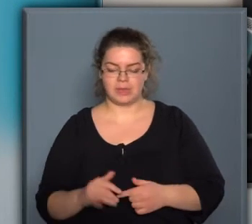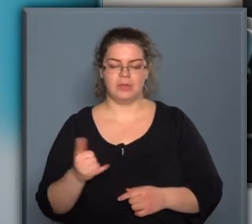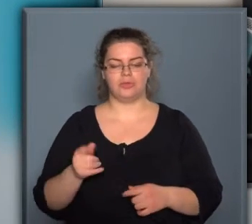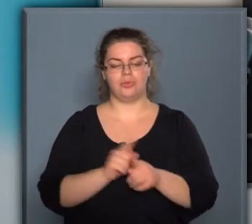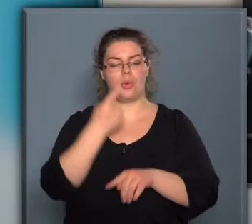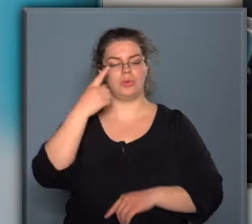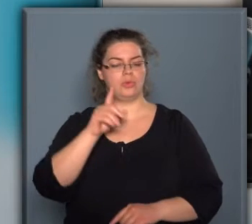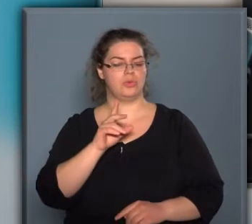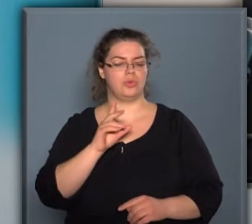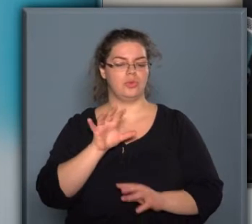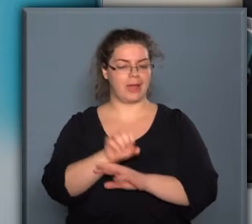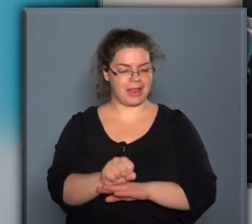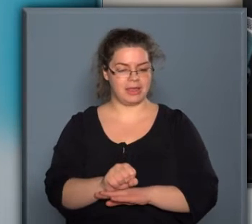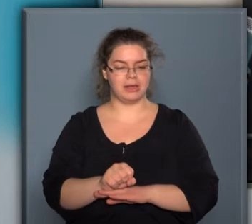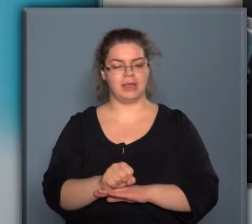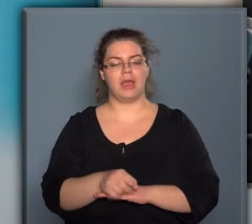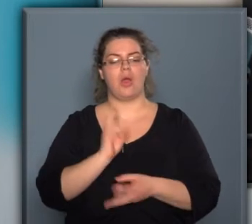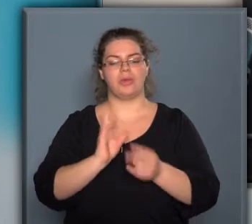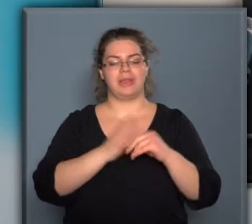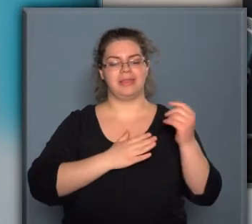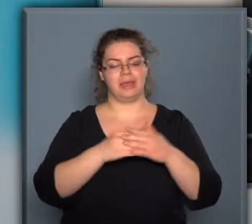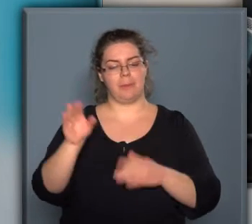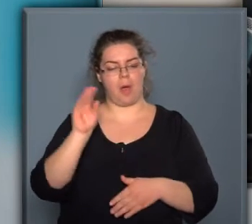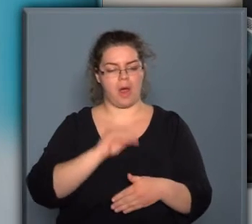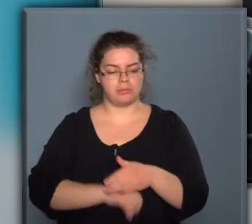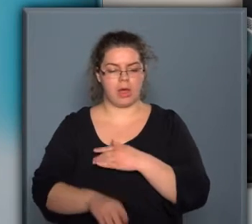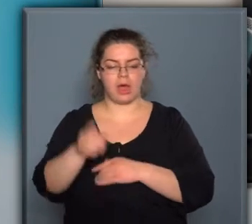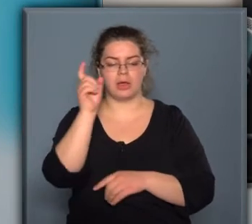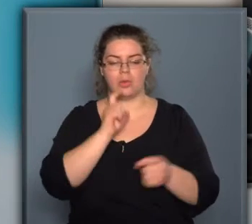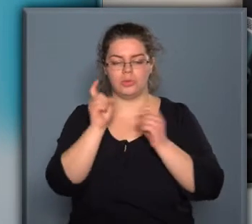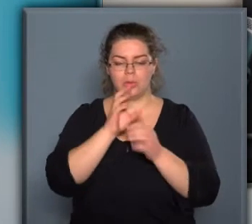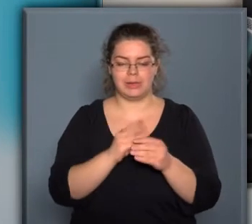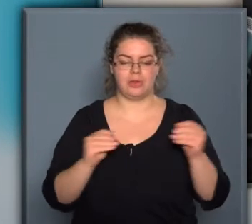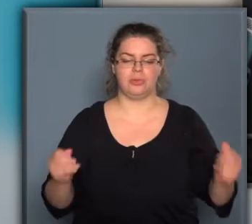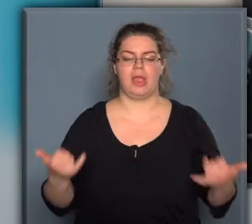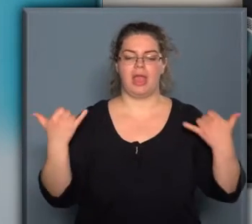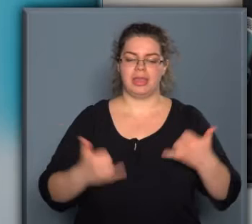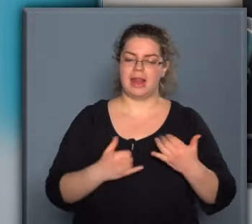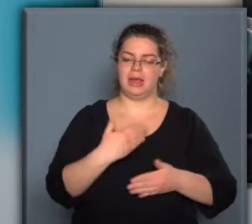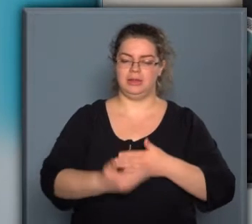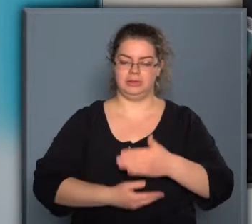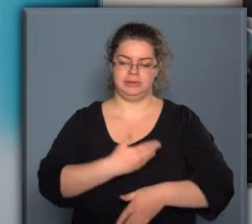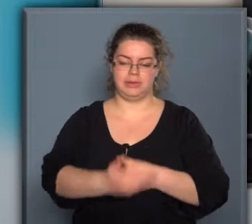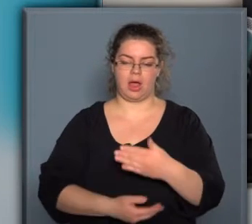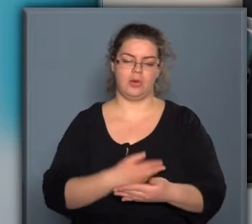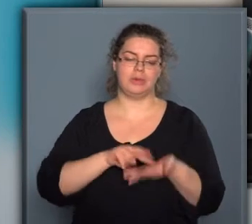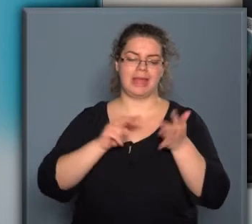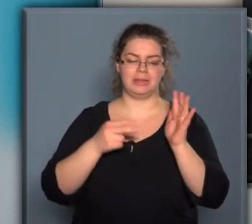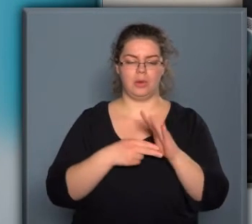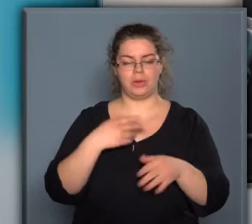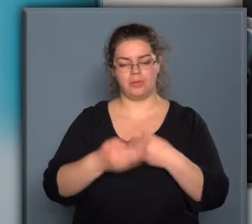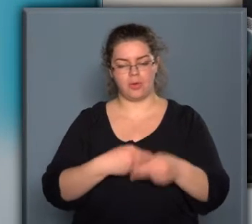Ezt pedig úgy tudjuk elérni, úgy tudjuk elérni, hogy az iparban lévő gondolkodásmódot, a jelenleg zajló